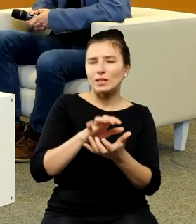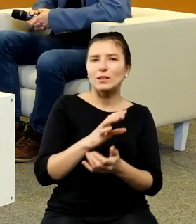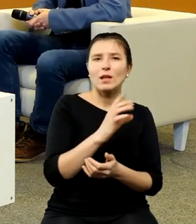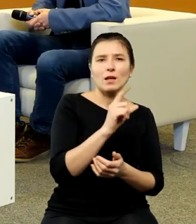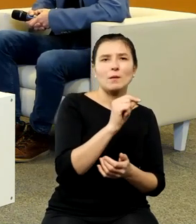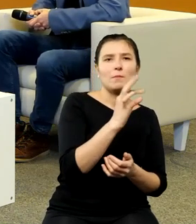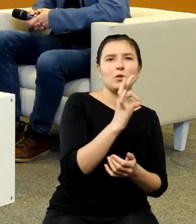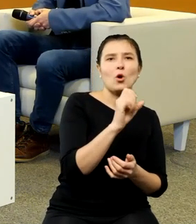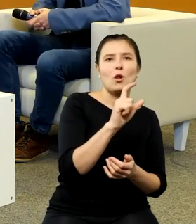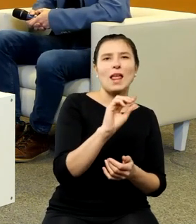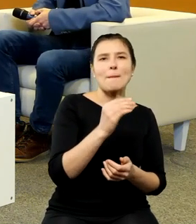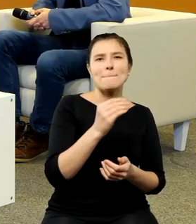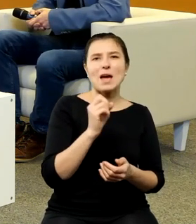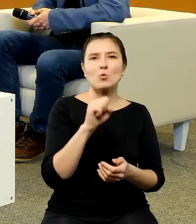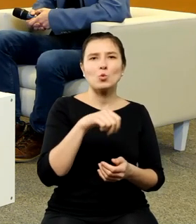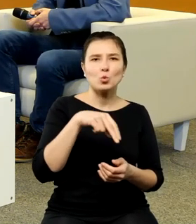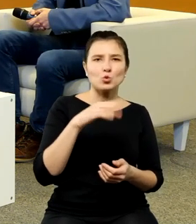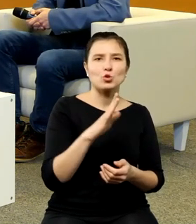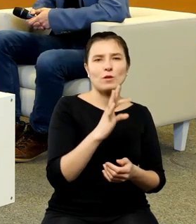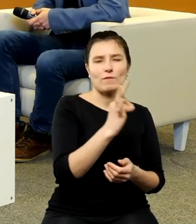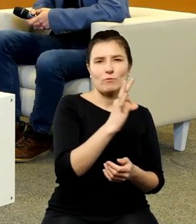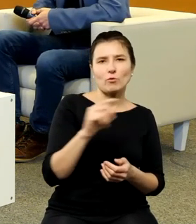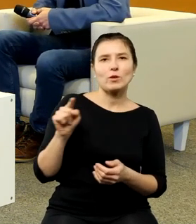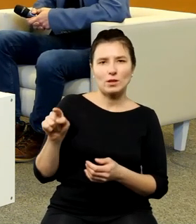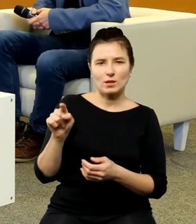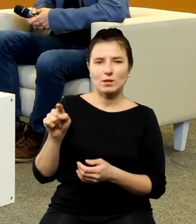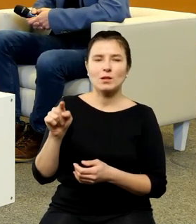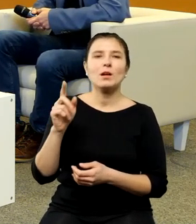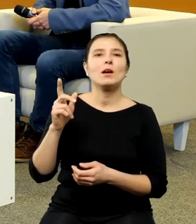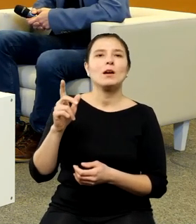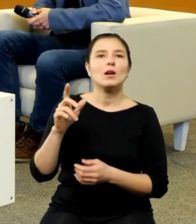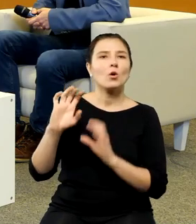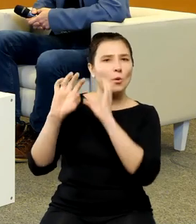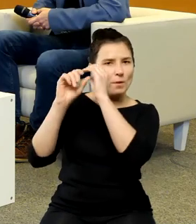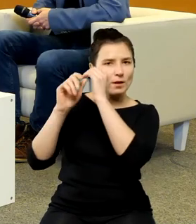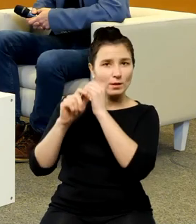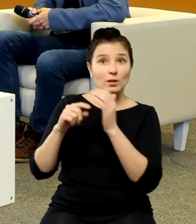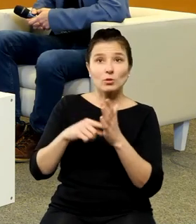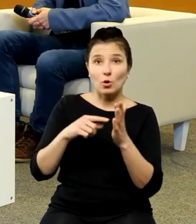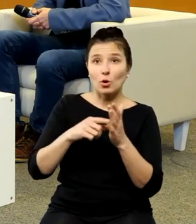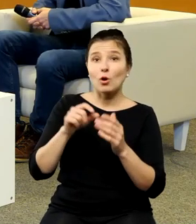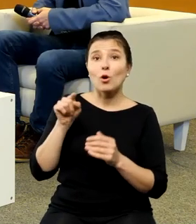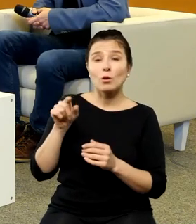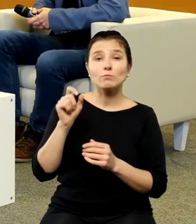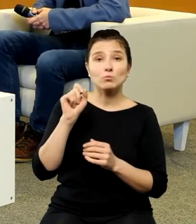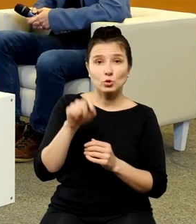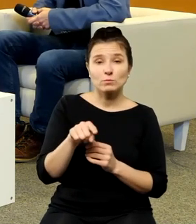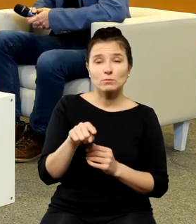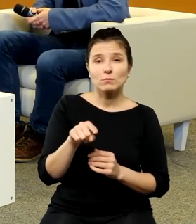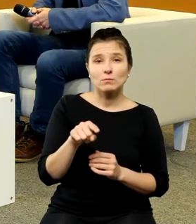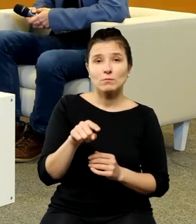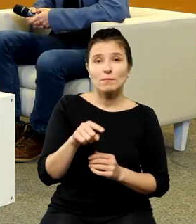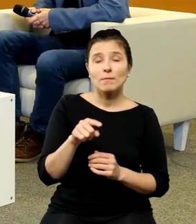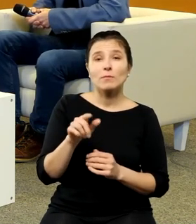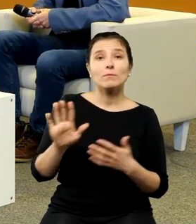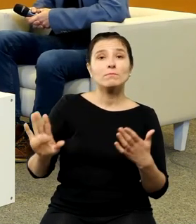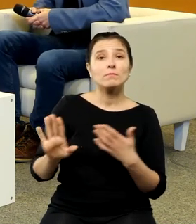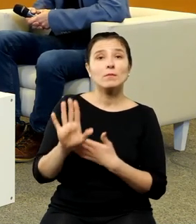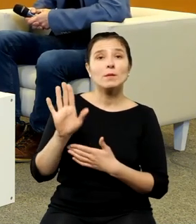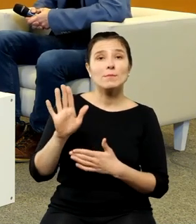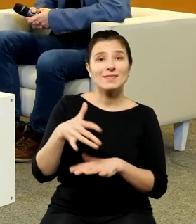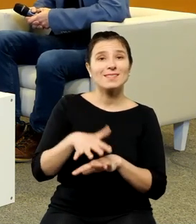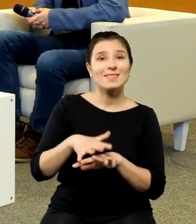kopernikowskiego, Galileusza. On się pojawia i stoi jako reprezentacja tego